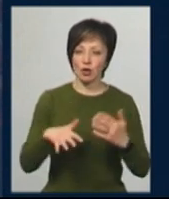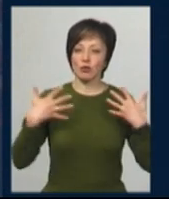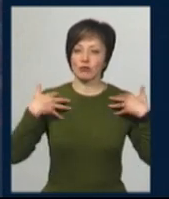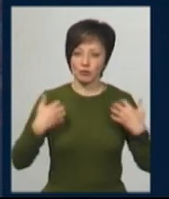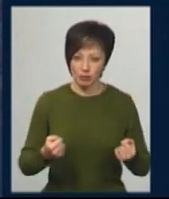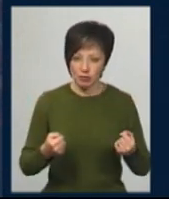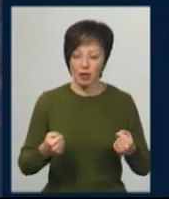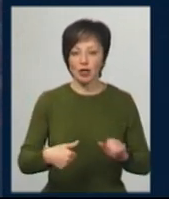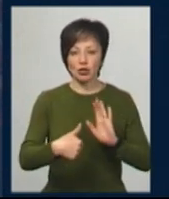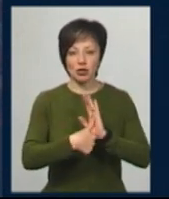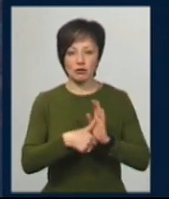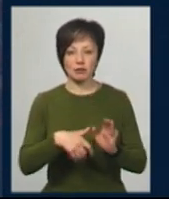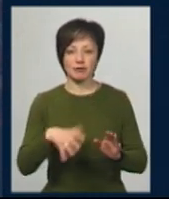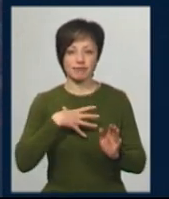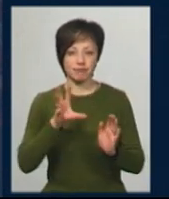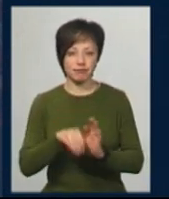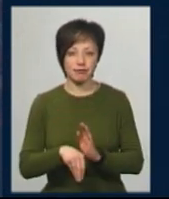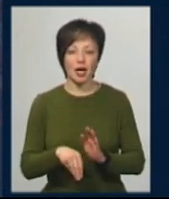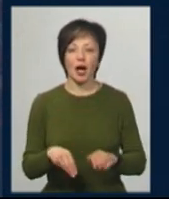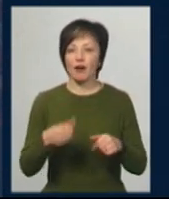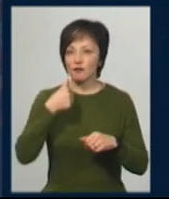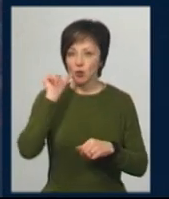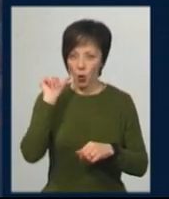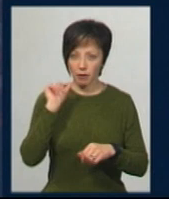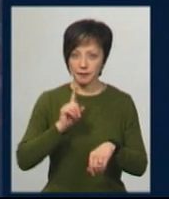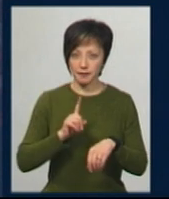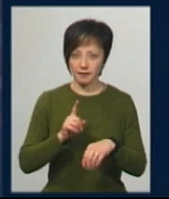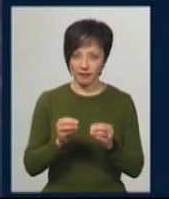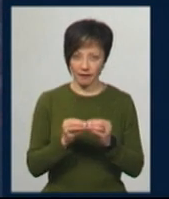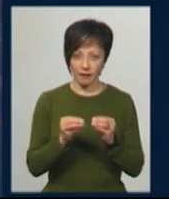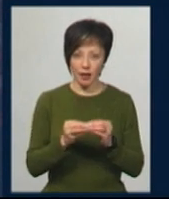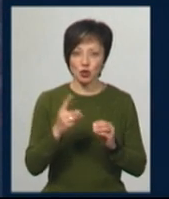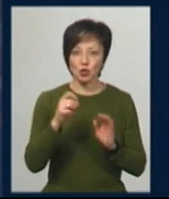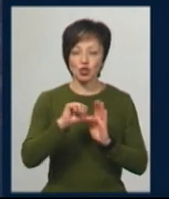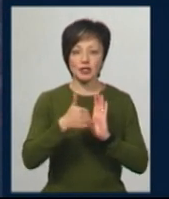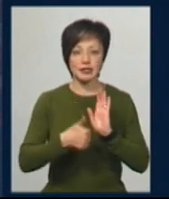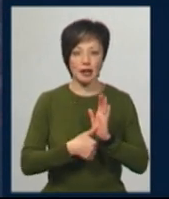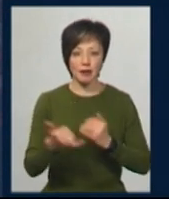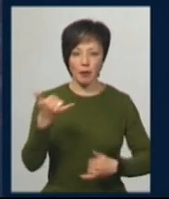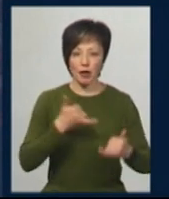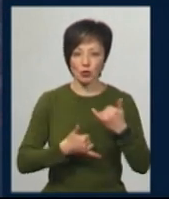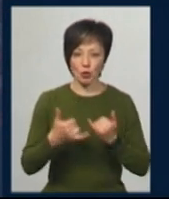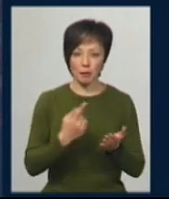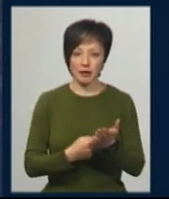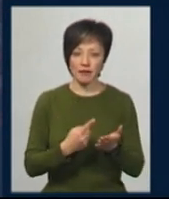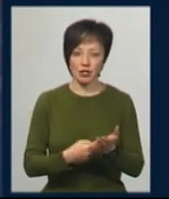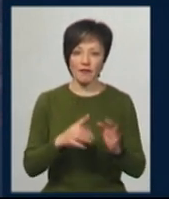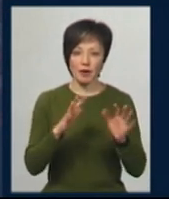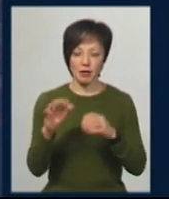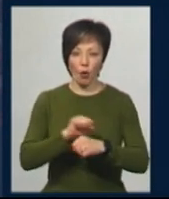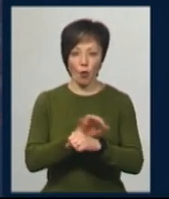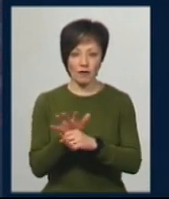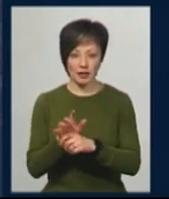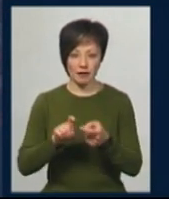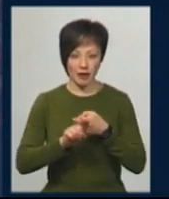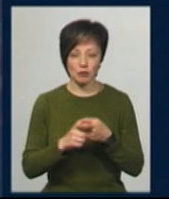шестеро летальних випадків. Вчора на цю годину на Хмельниччині зафіксували 116 лабораторно підтверджених випадків COVID-19.